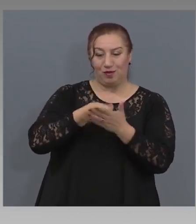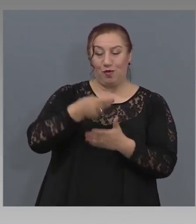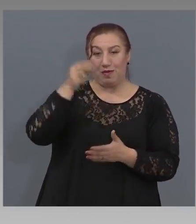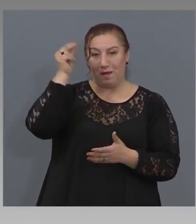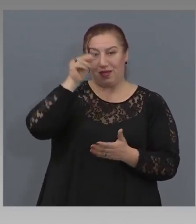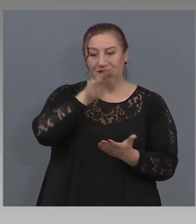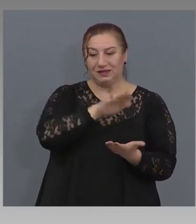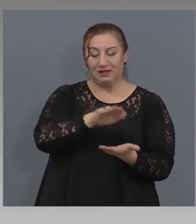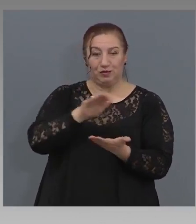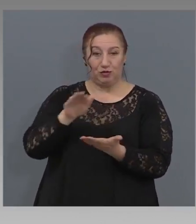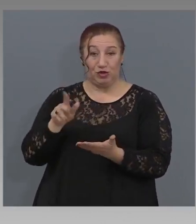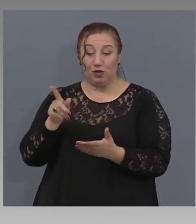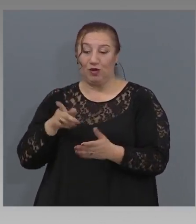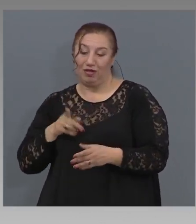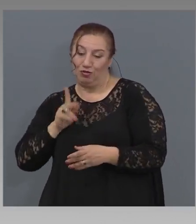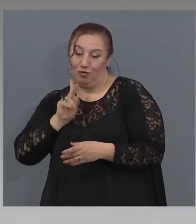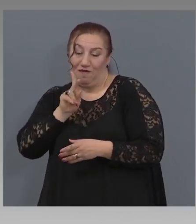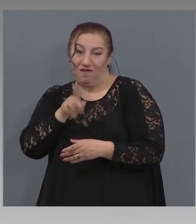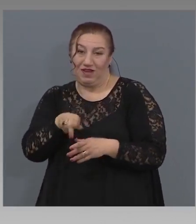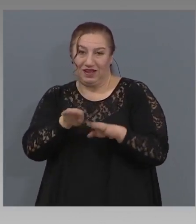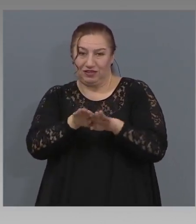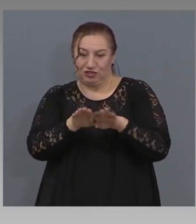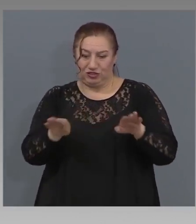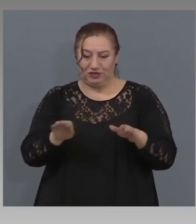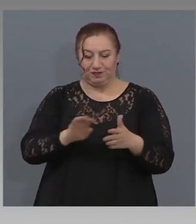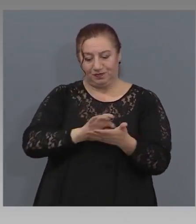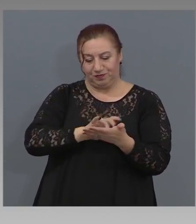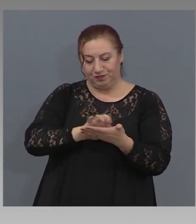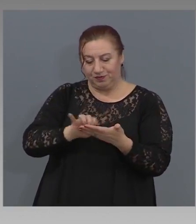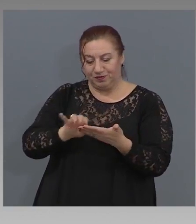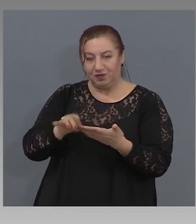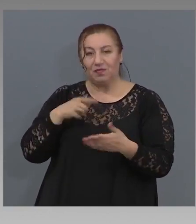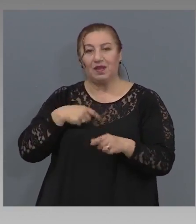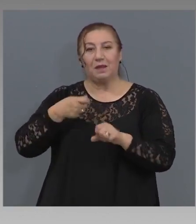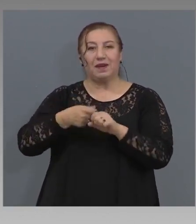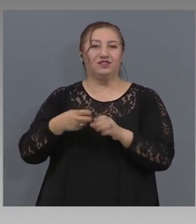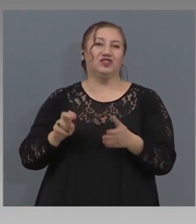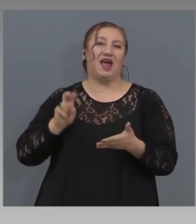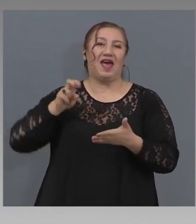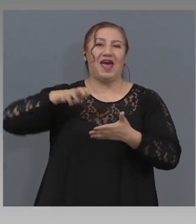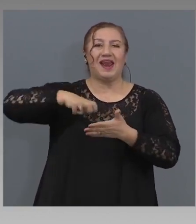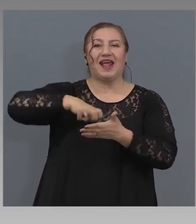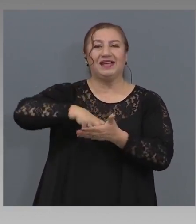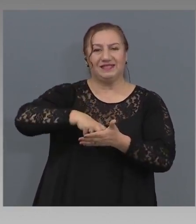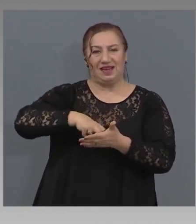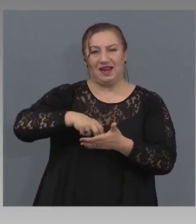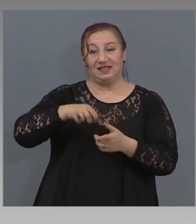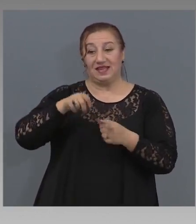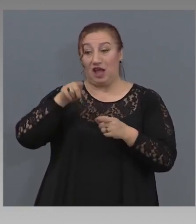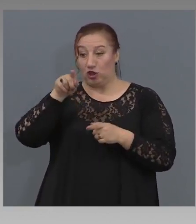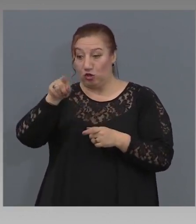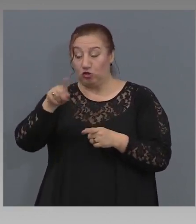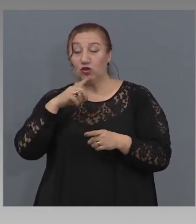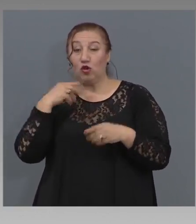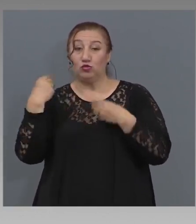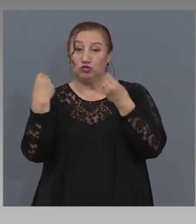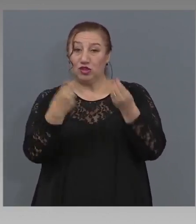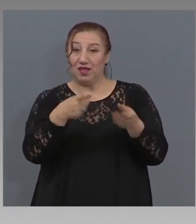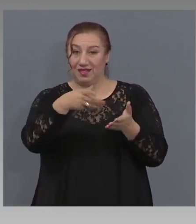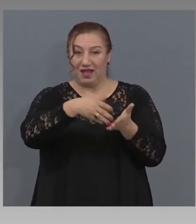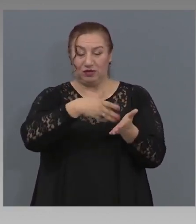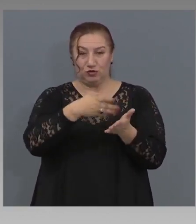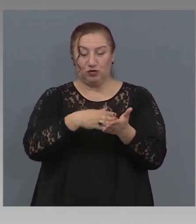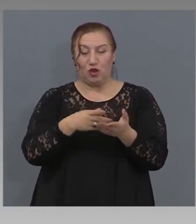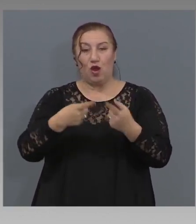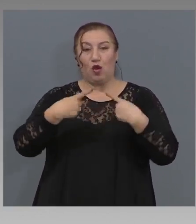тази платформа и ти се регистрираш като този, който ще предоставя тази услуга, Комисия за защита